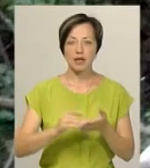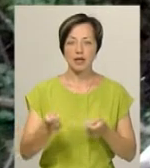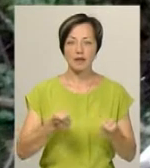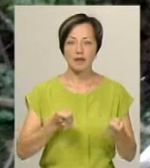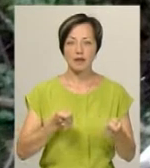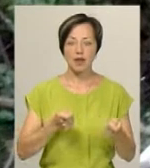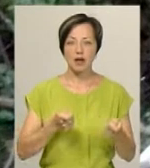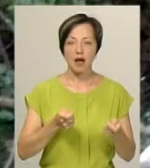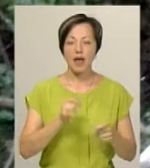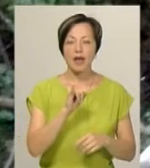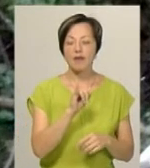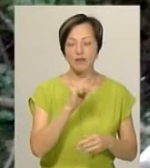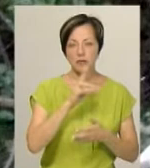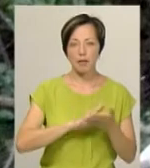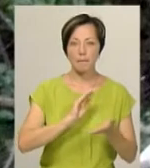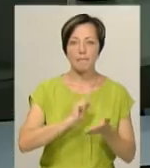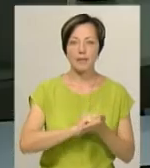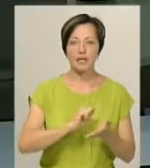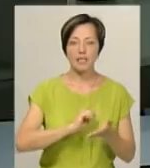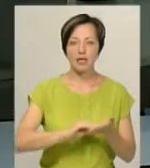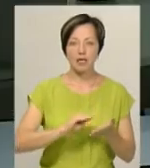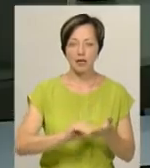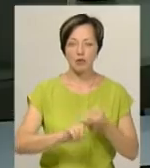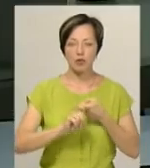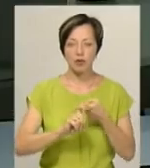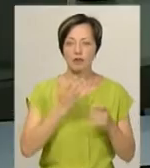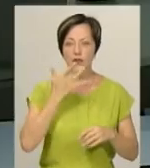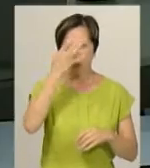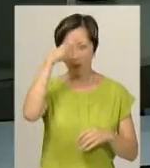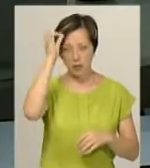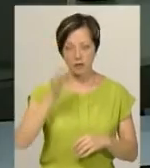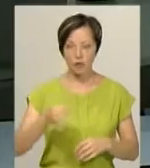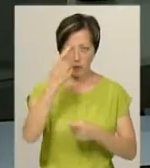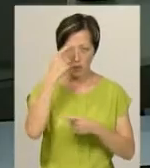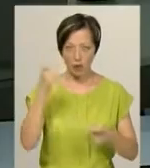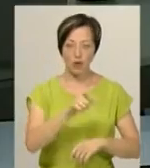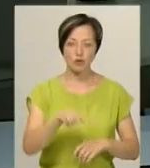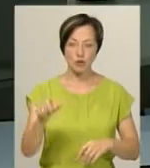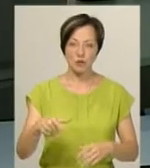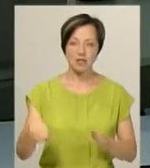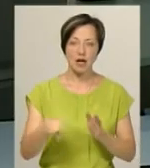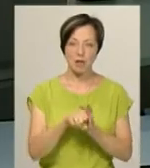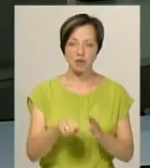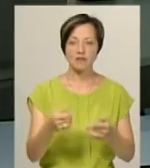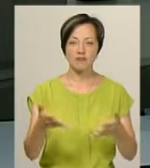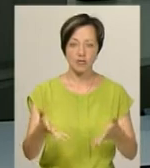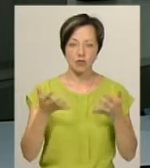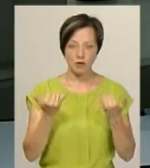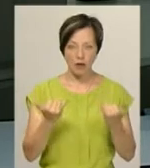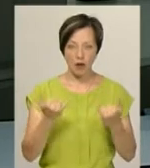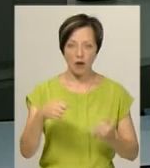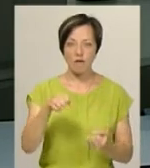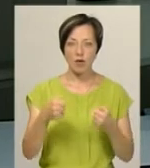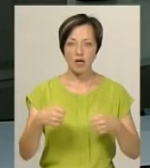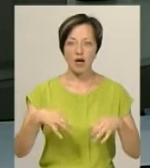зв'язків із громадськістю головного управління Національної поліції, області повідомляє, особи загиблих встановлюються, водій легковика перебуває